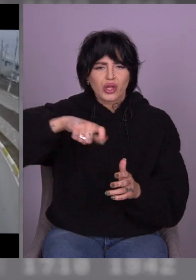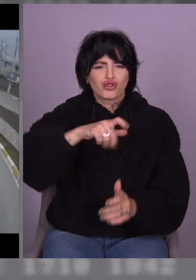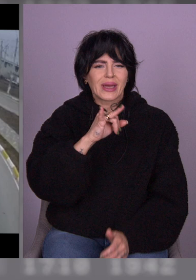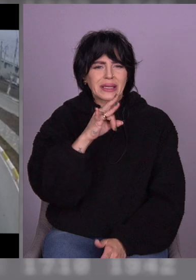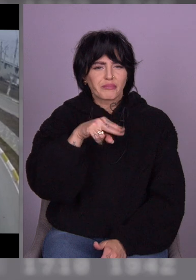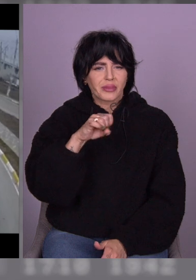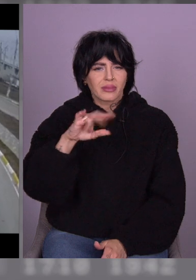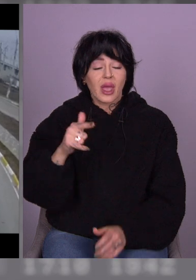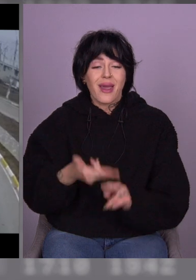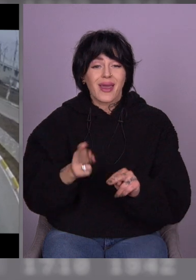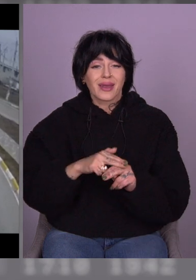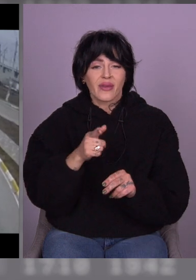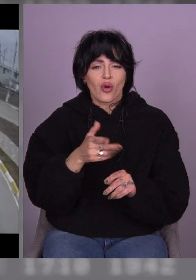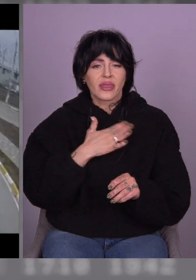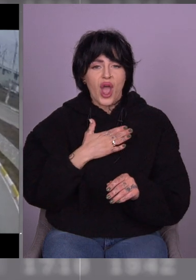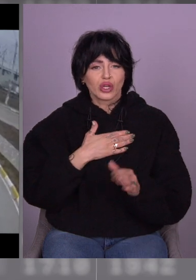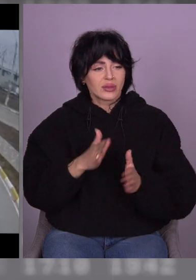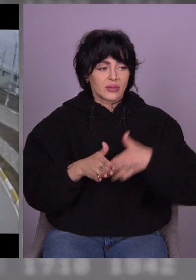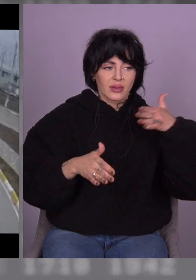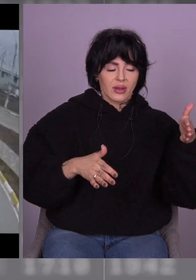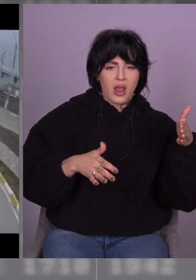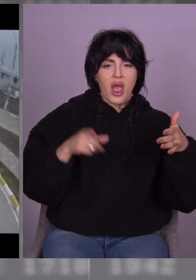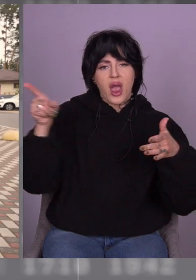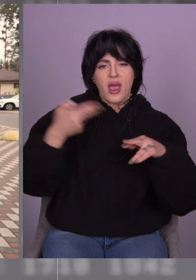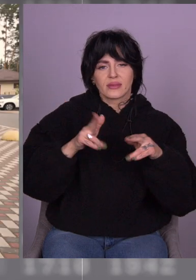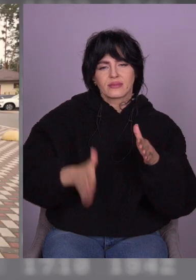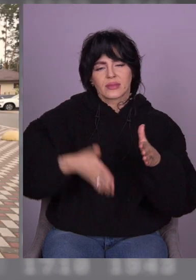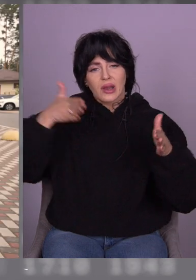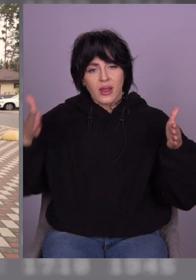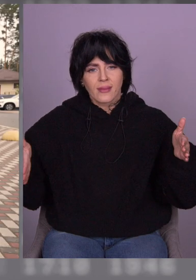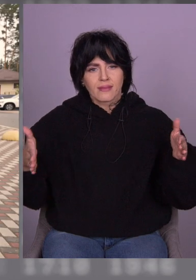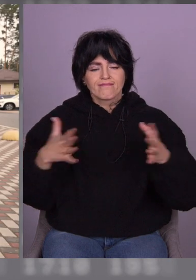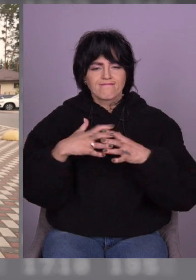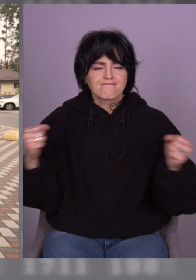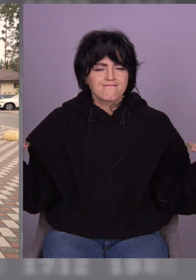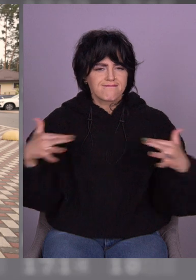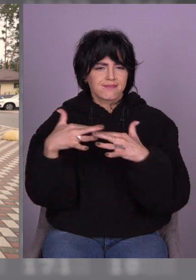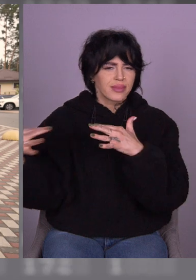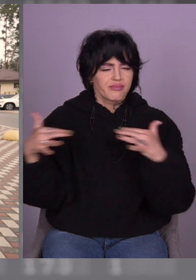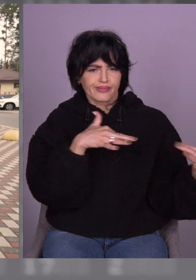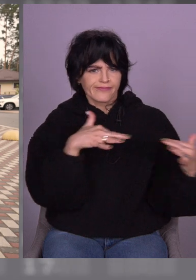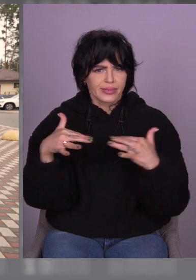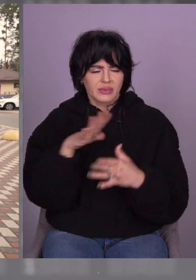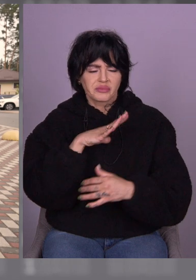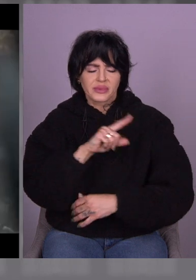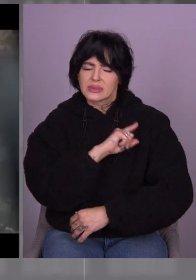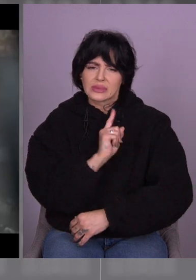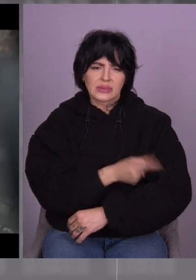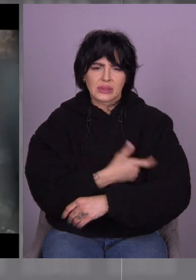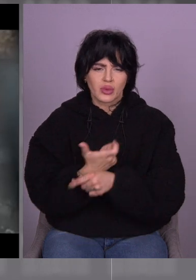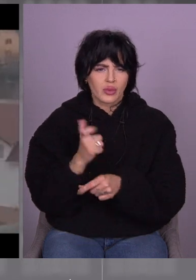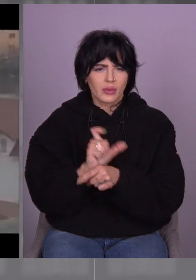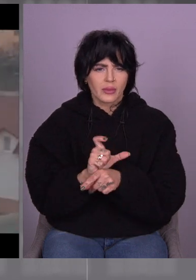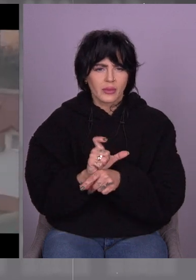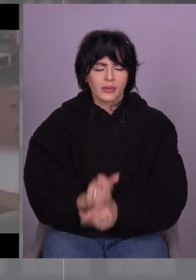наші були на тій стороні, а ці на цій. Війшла пальба дуже велика.